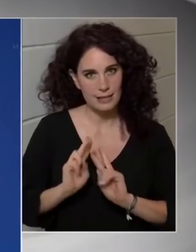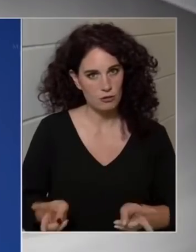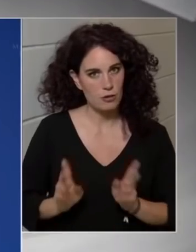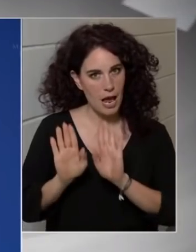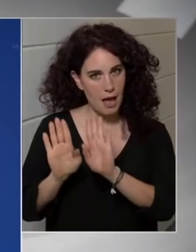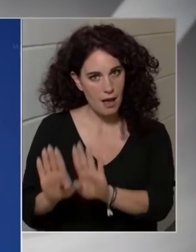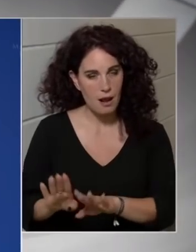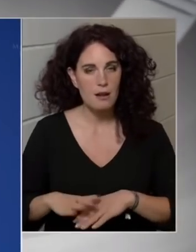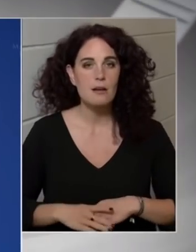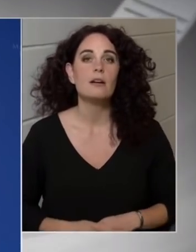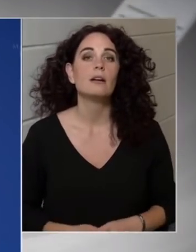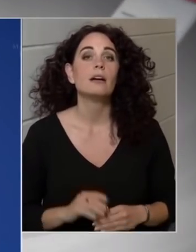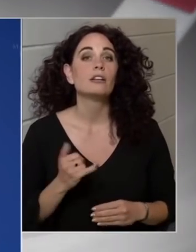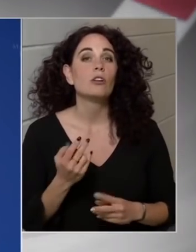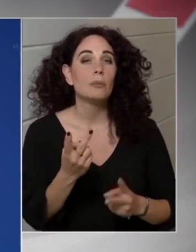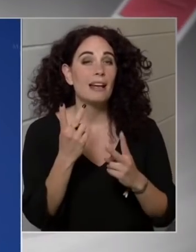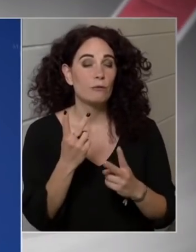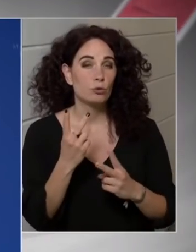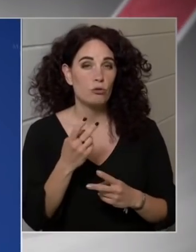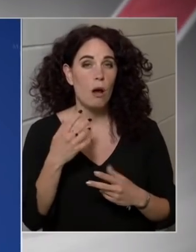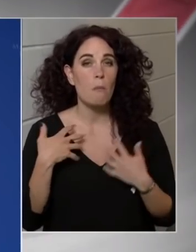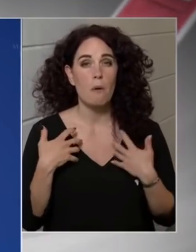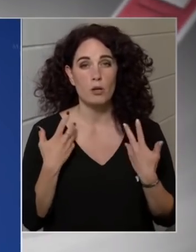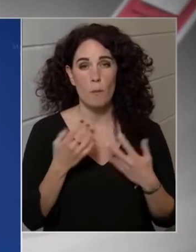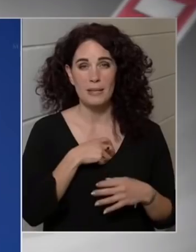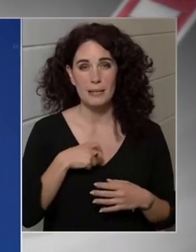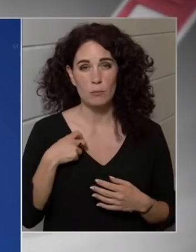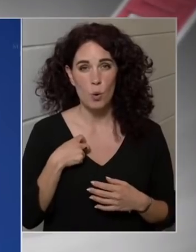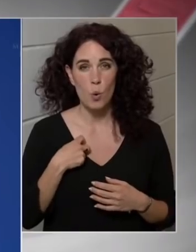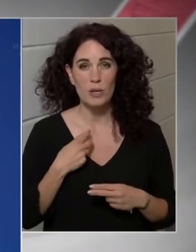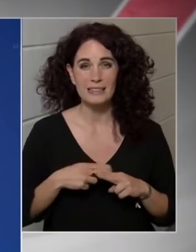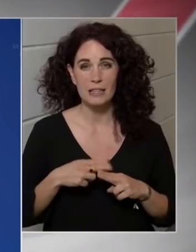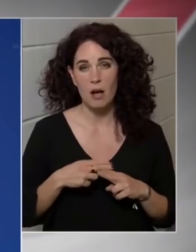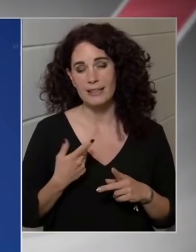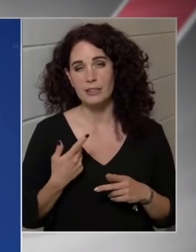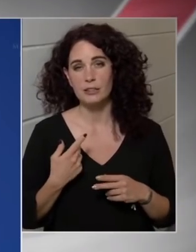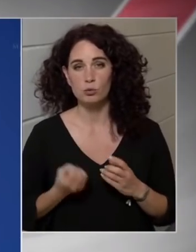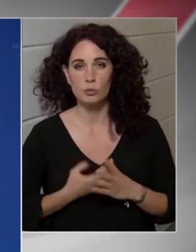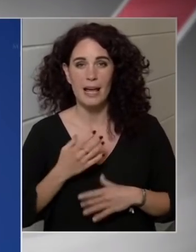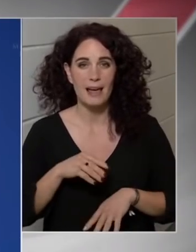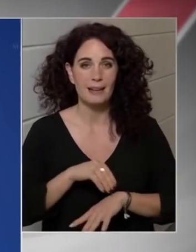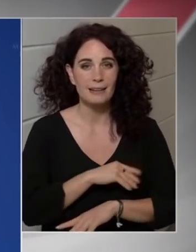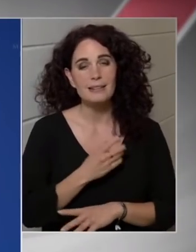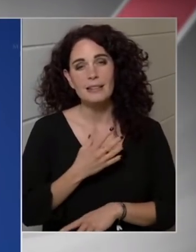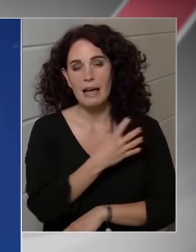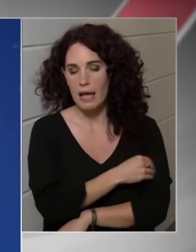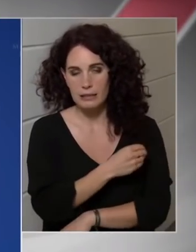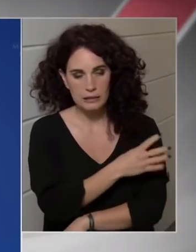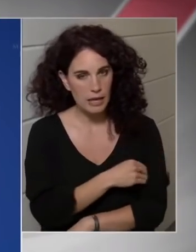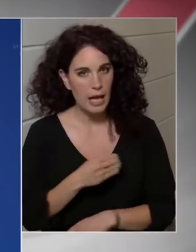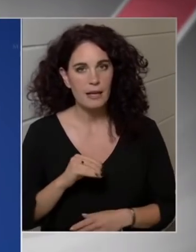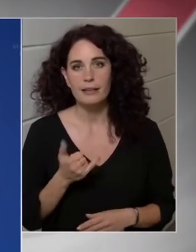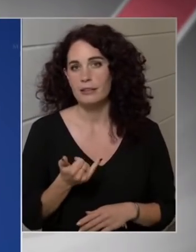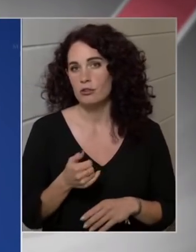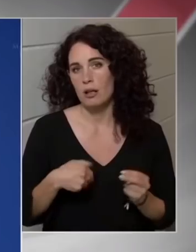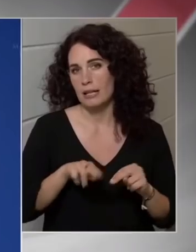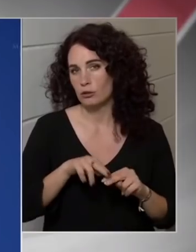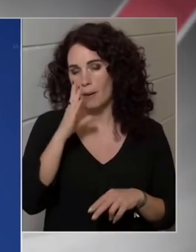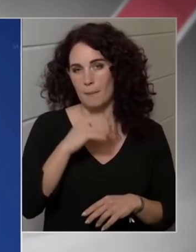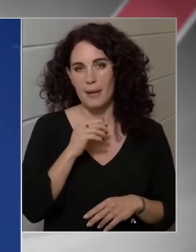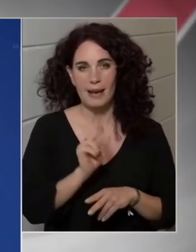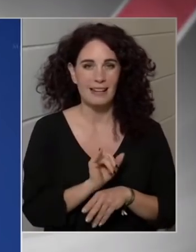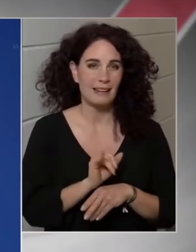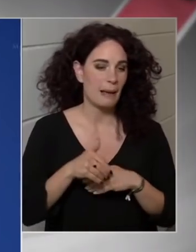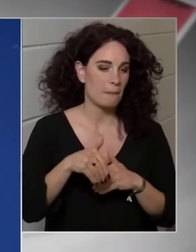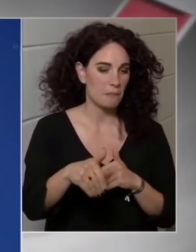legfontosabb, hogy a majom himlő klinikai tünetei általában enyhék, és a legtöbb ember heteken belül felépül, különösebben